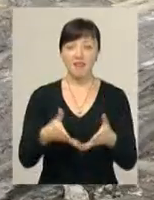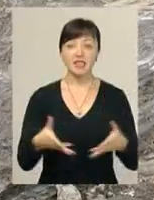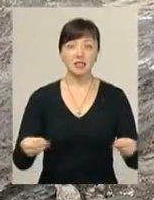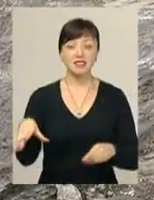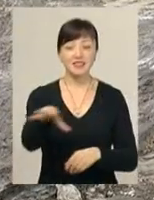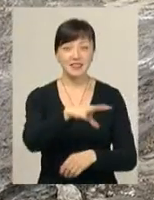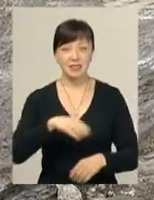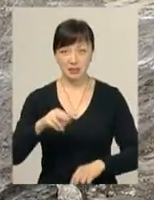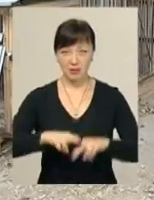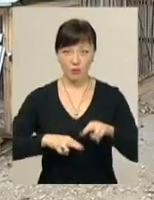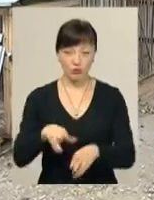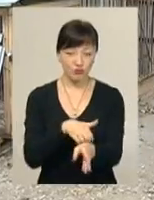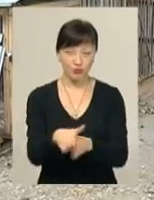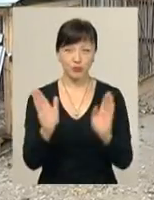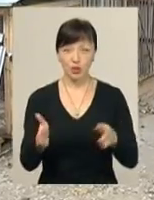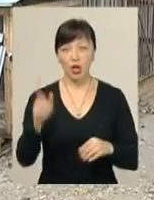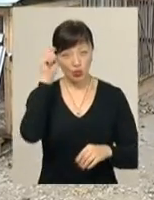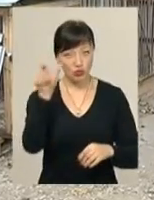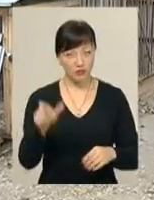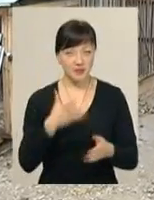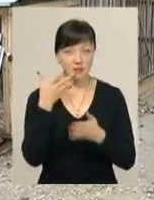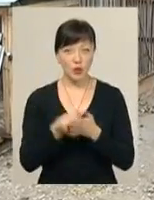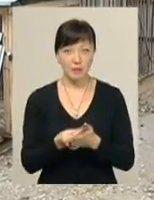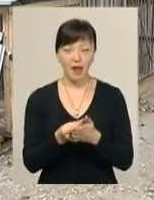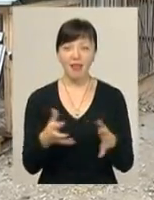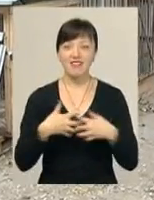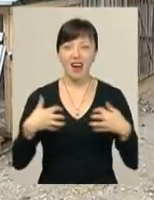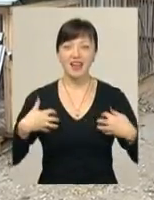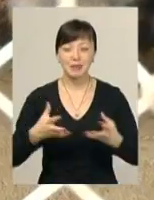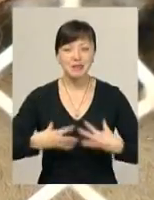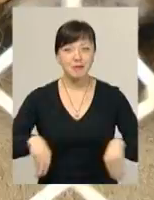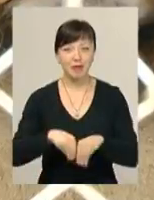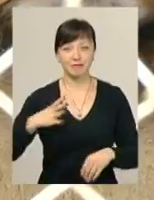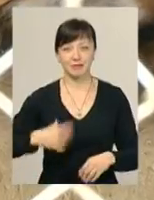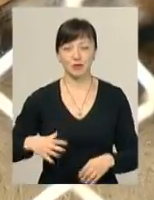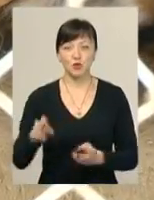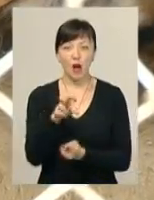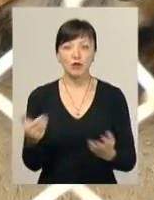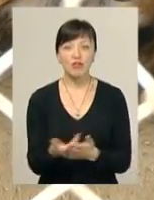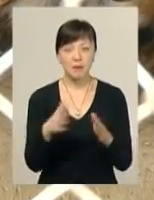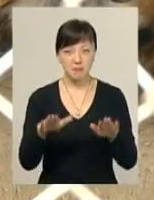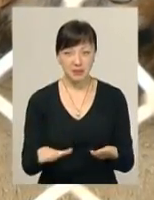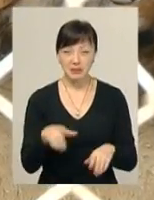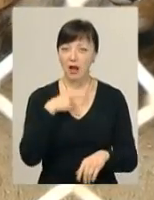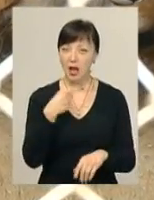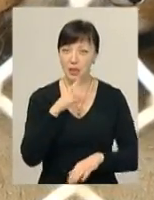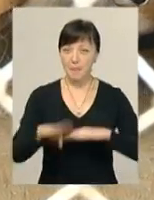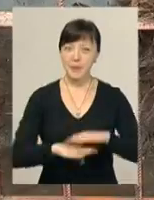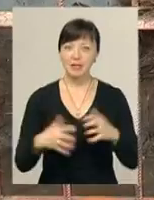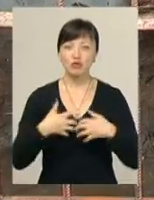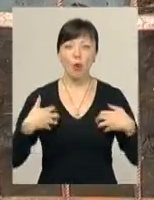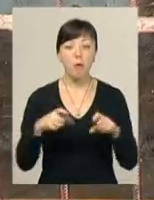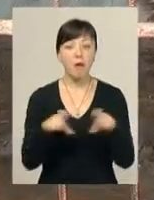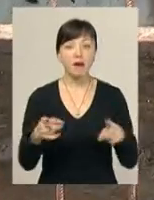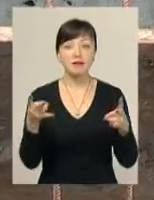всю цю територію забудують. Отож, чоловікові зі своїм тваринним сімейством доведеться шукати нове місце. Сергій Пальохін каже, що під зоопарк